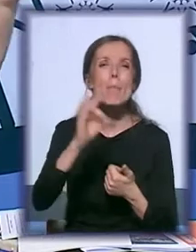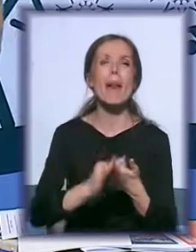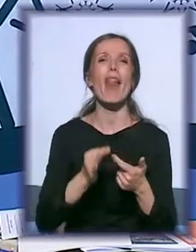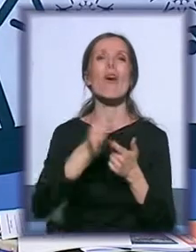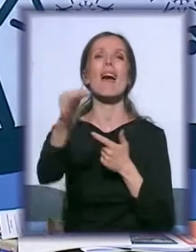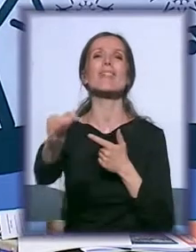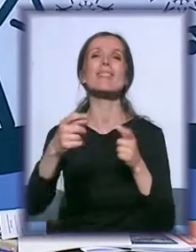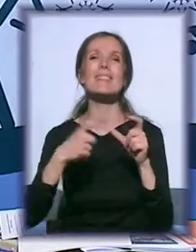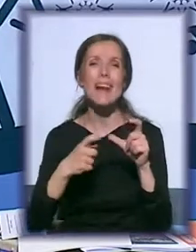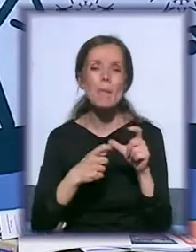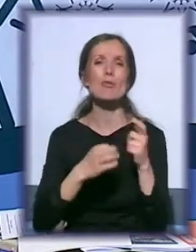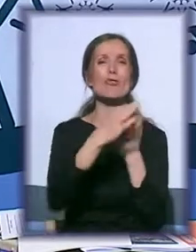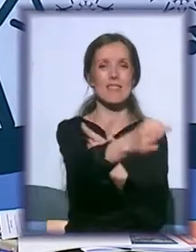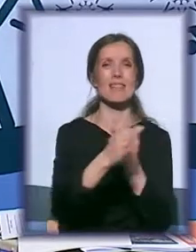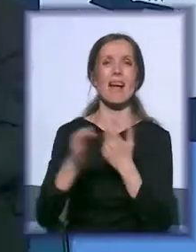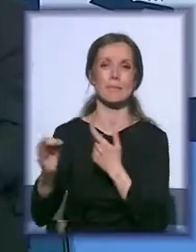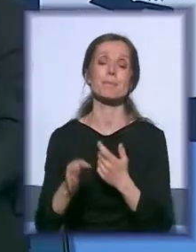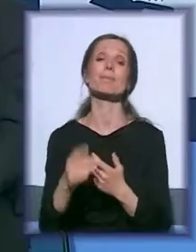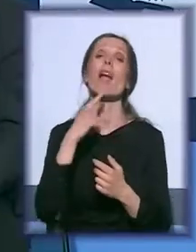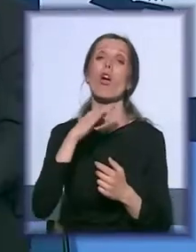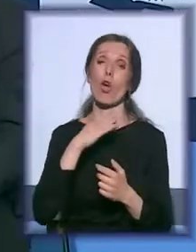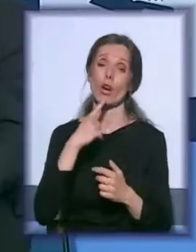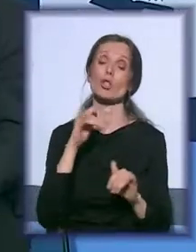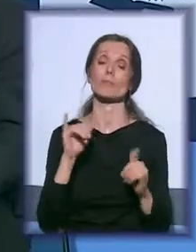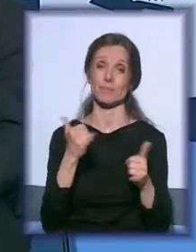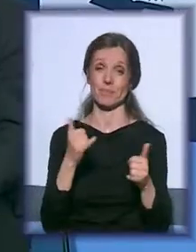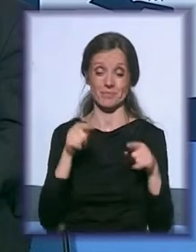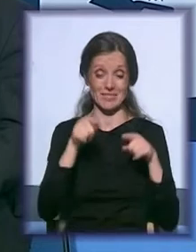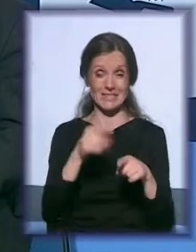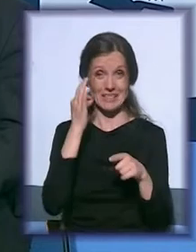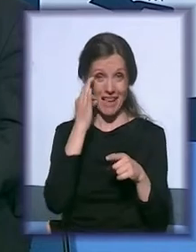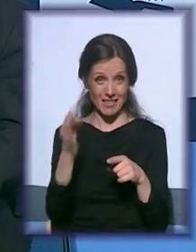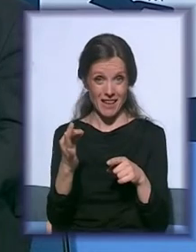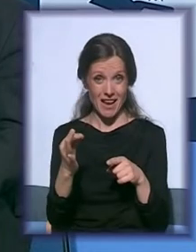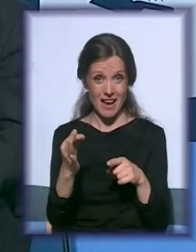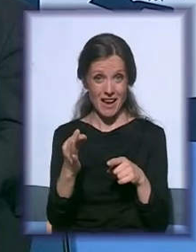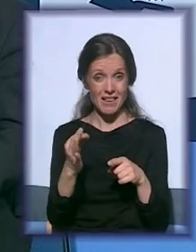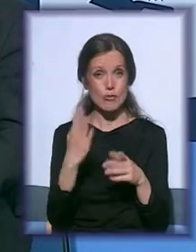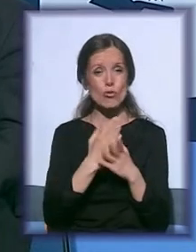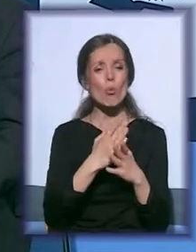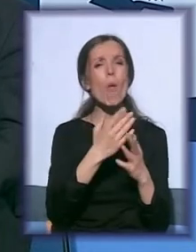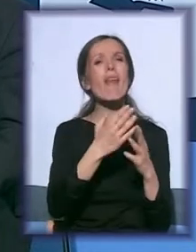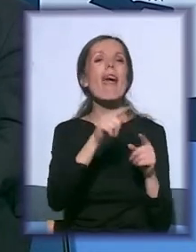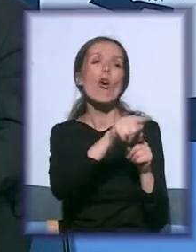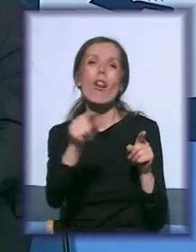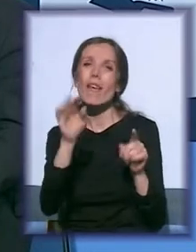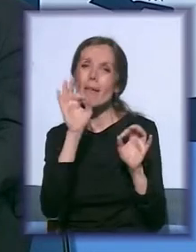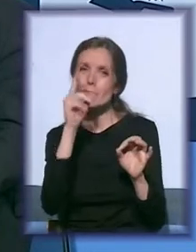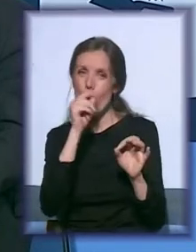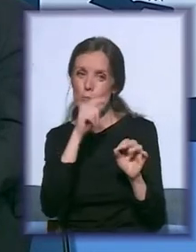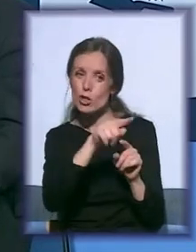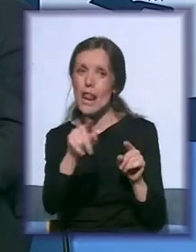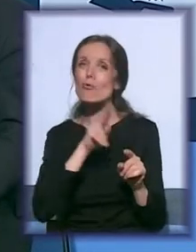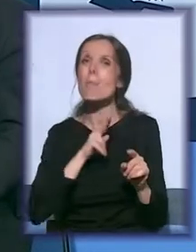Sremčica itd. Tako, došli su taj dan. Određene opštine su imali mogućnost i to su